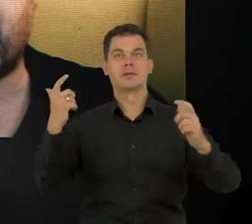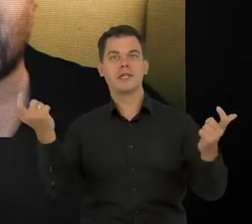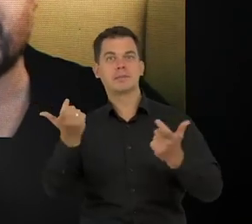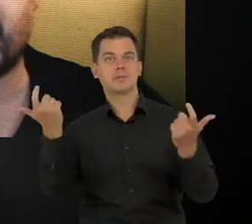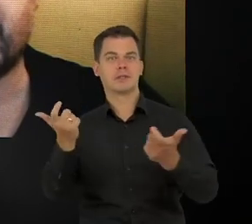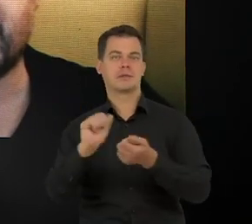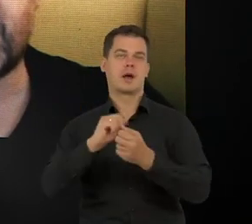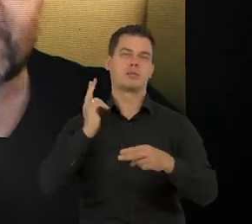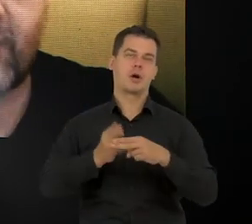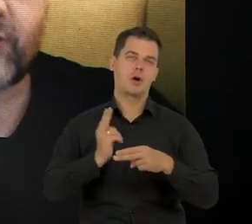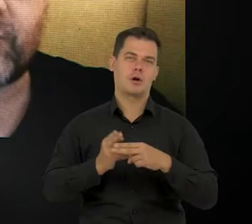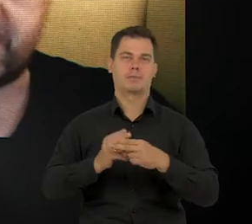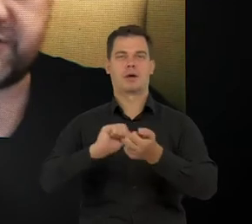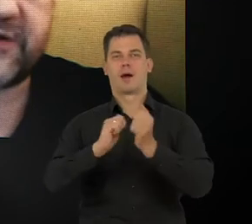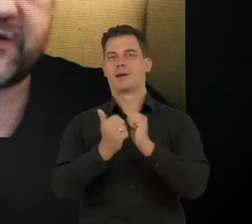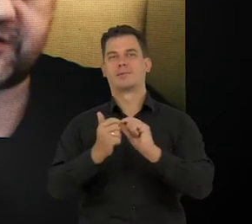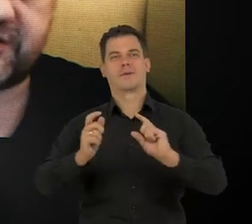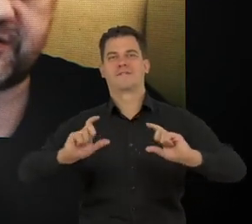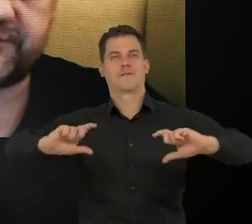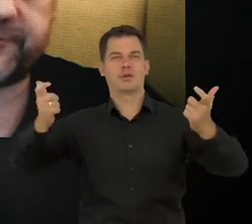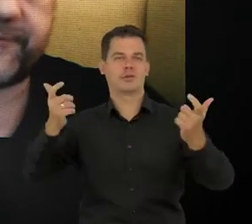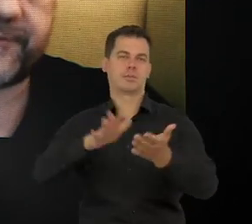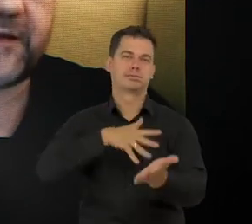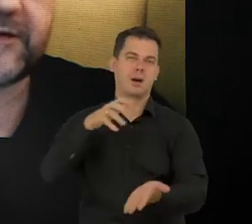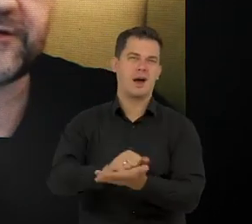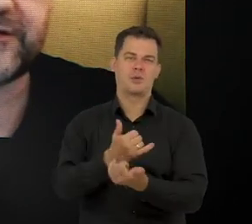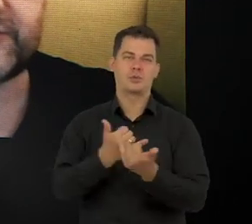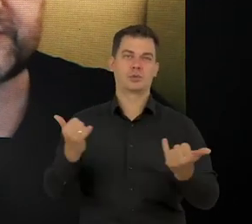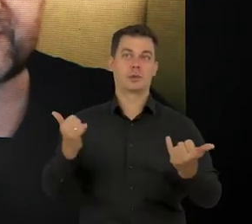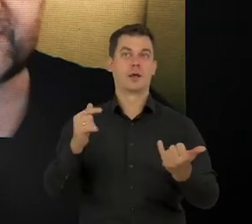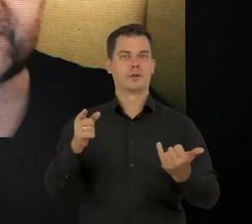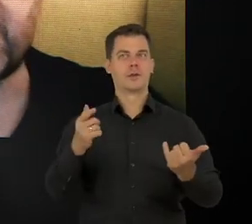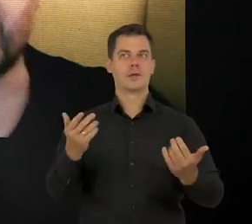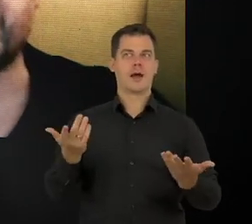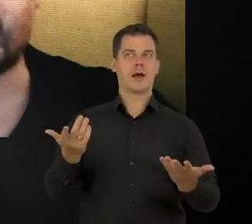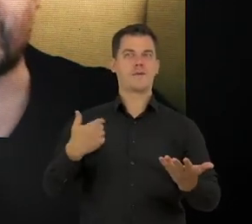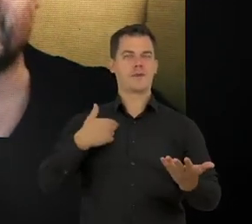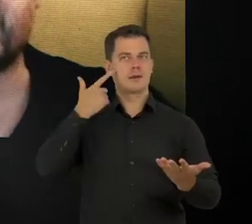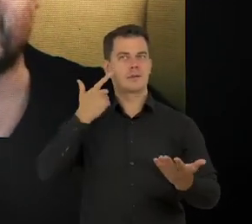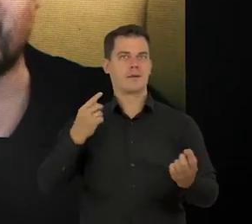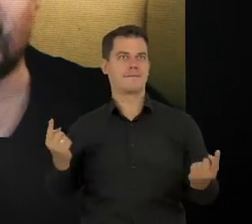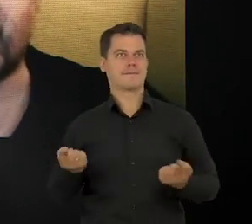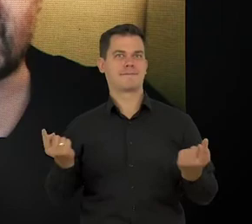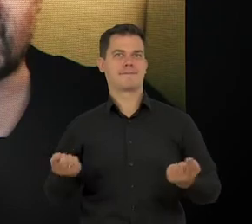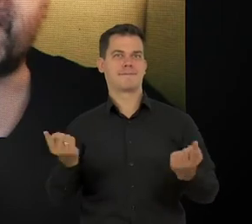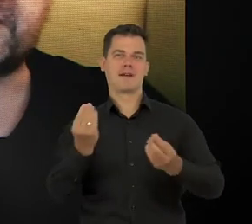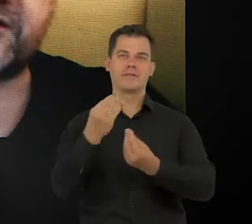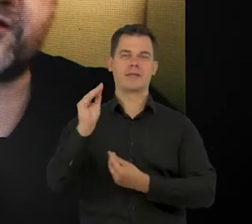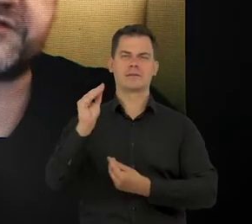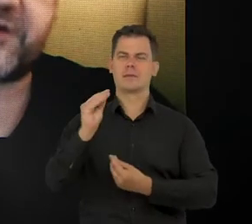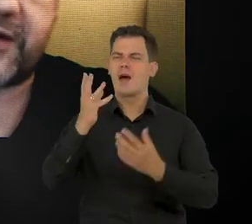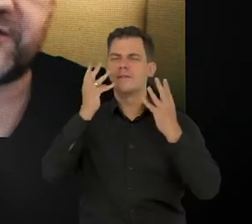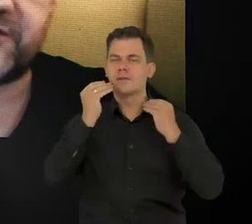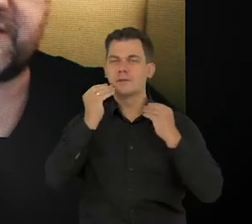dotyczą zagrożeń korup czy jakichś innych dużych zagrożeń, one działają standardowo. A takie